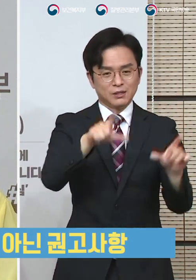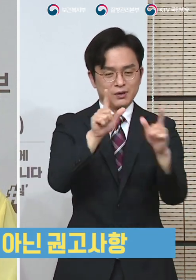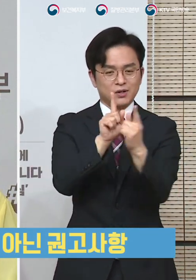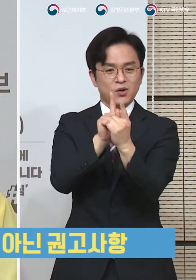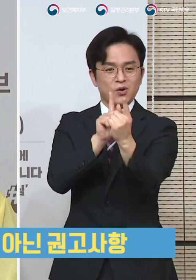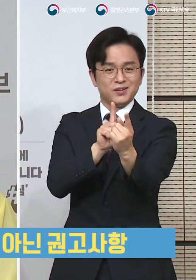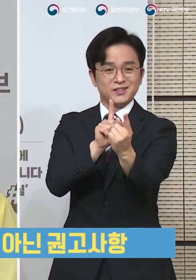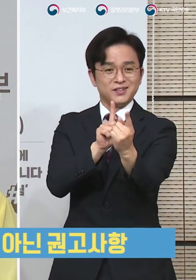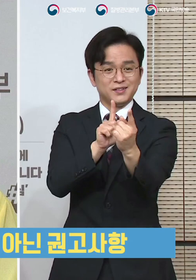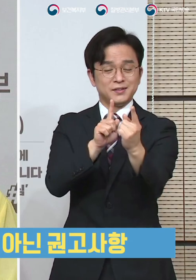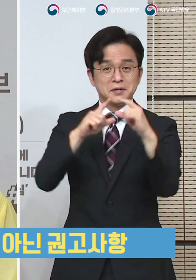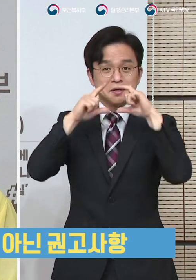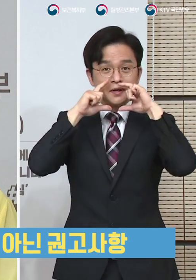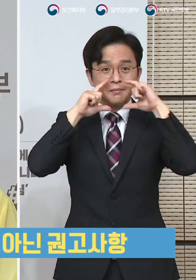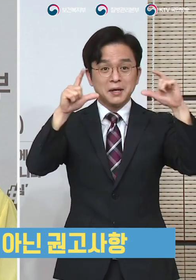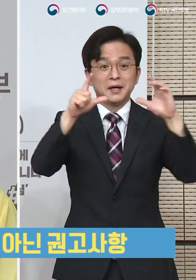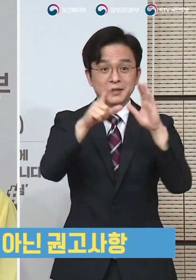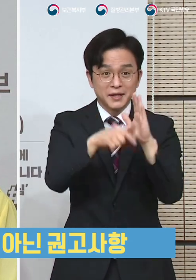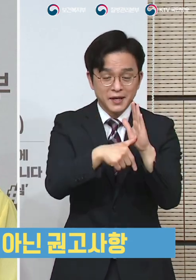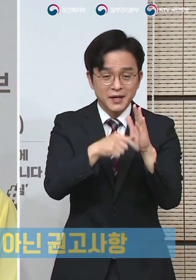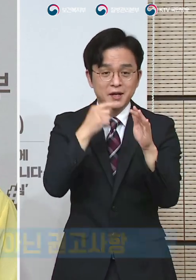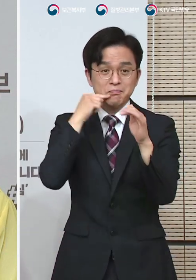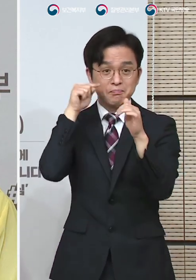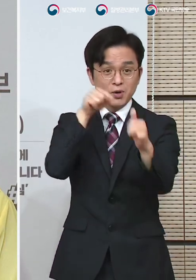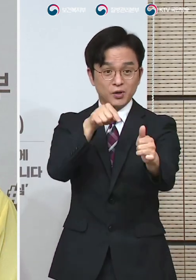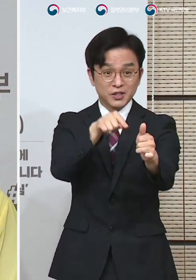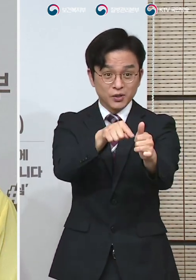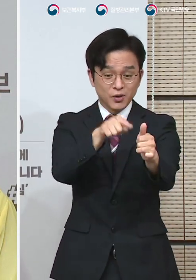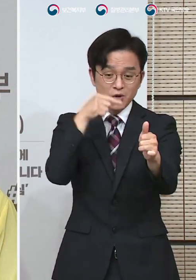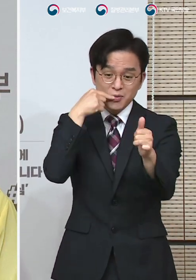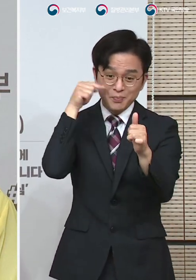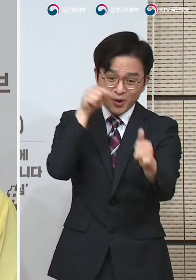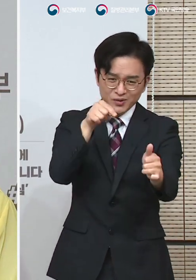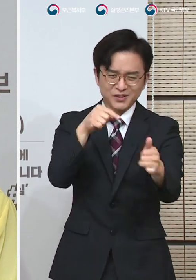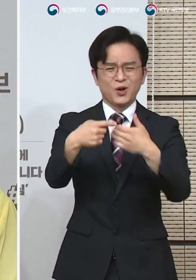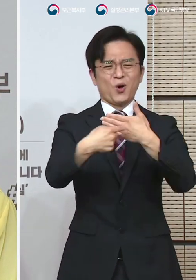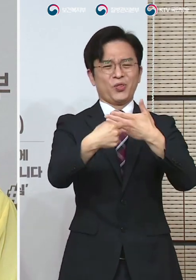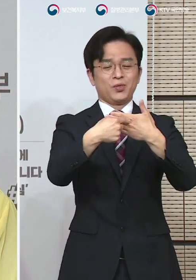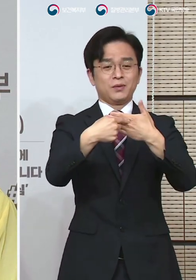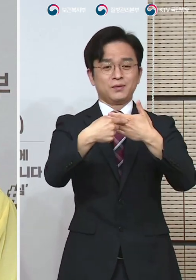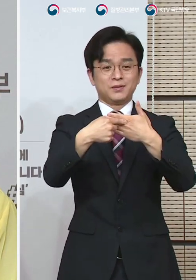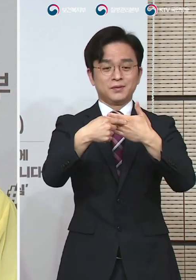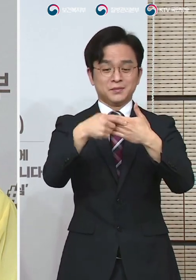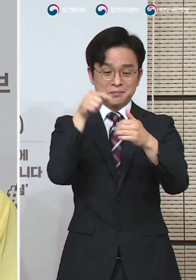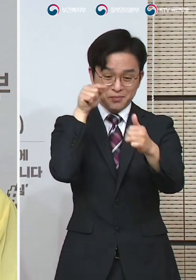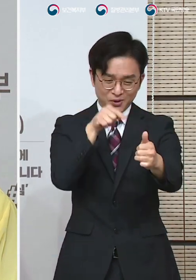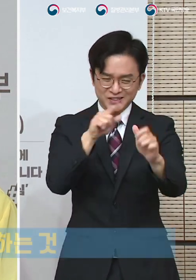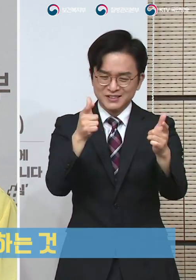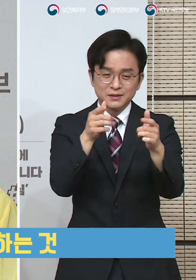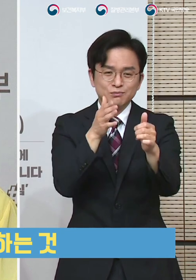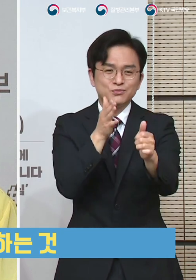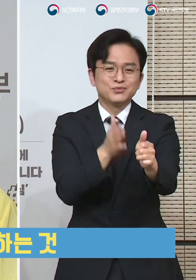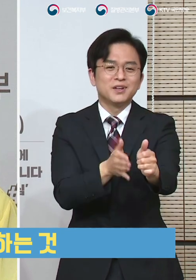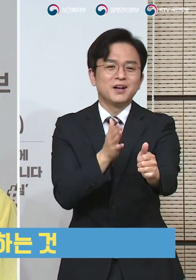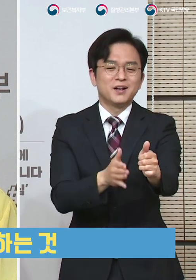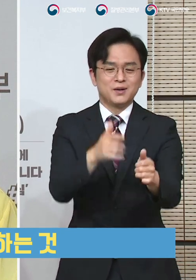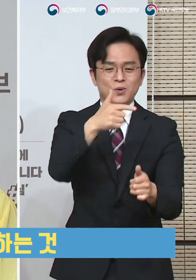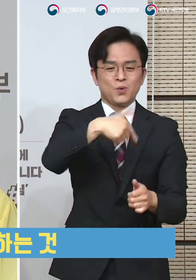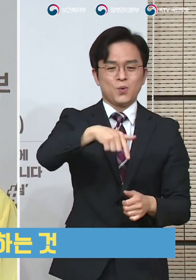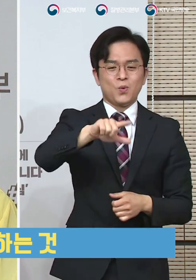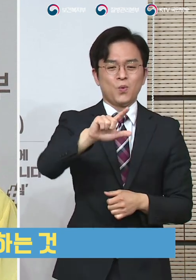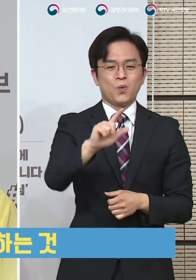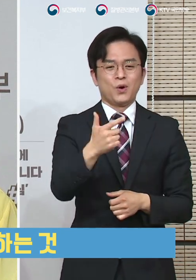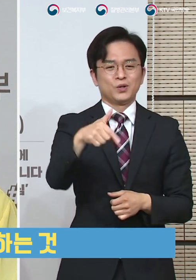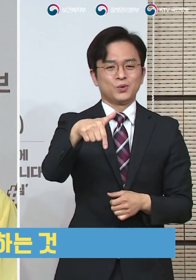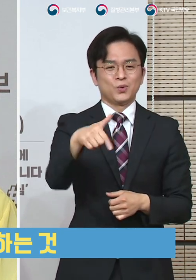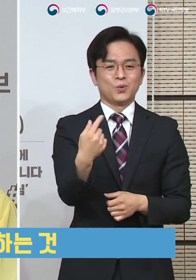의무사항이 아니라 권고사항이었습니다. 권고사항이었다고 하는 것은 사실은 법률에 의한 처벌에 근거하기보다는 자발적인 참여를